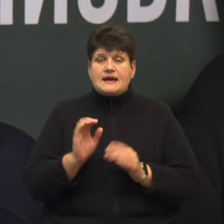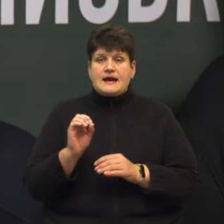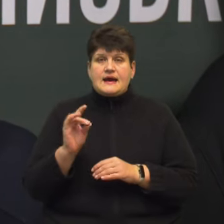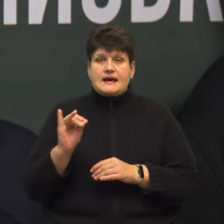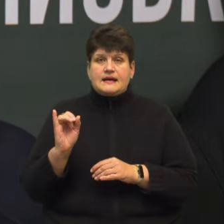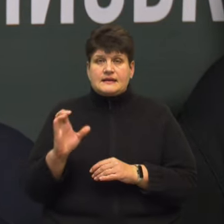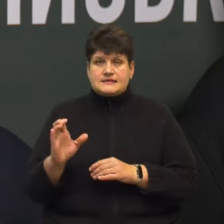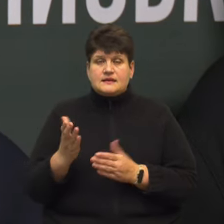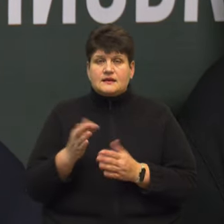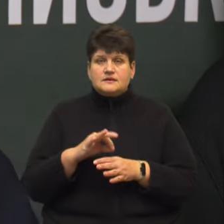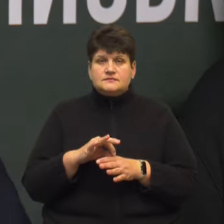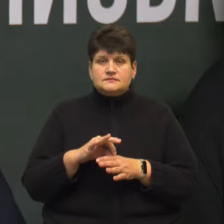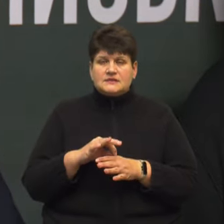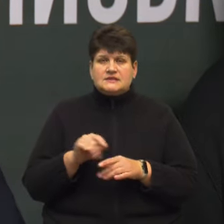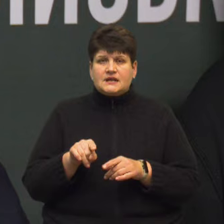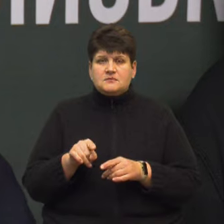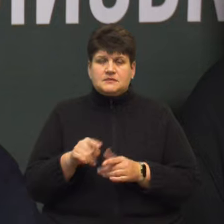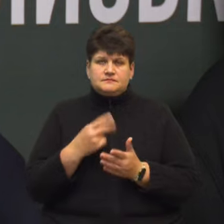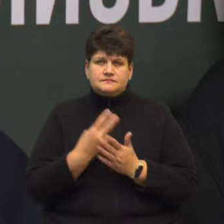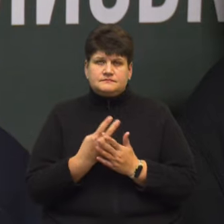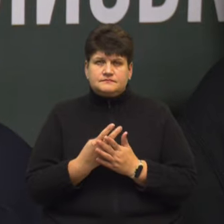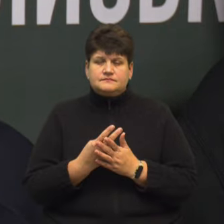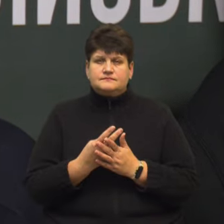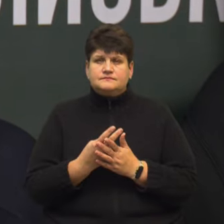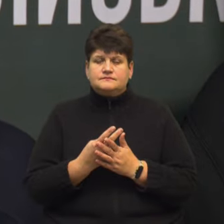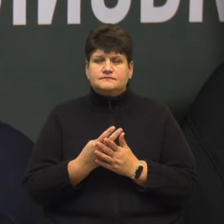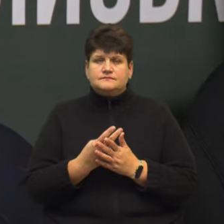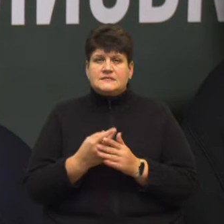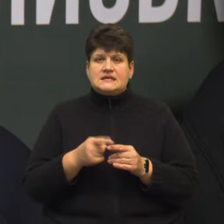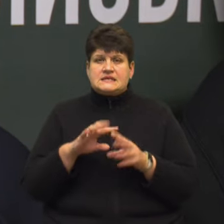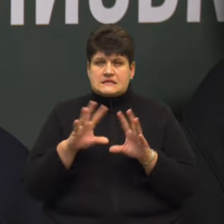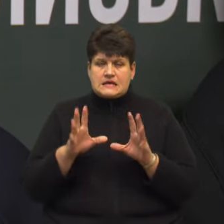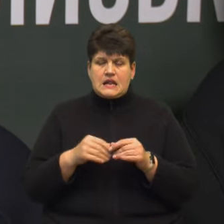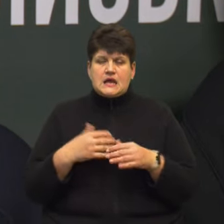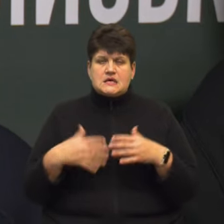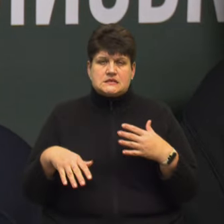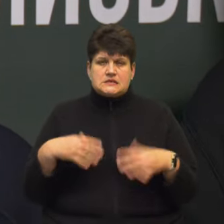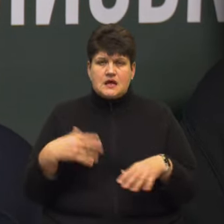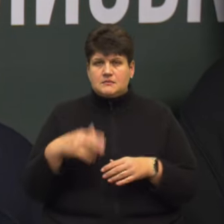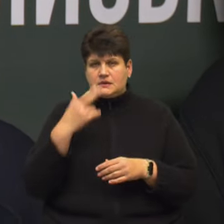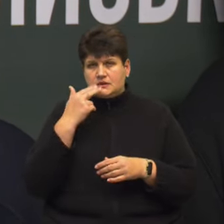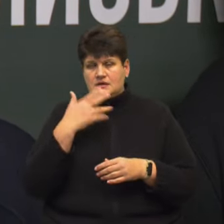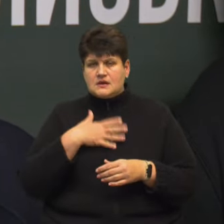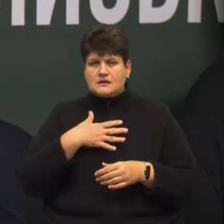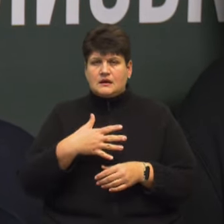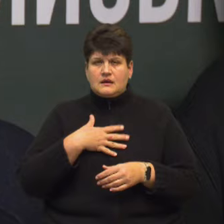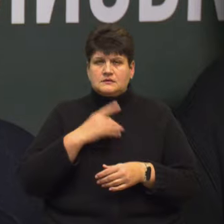протікає з такими клінічними ознаками. Це загальна слабість, нежить, задишка,